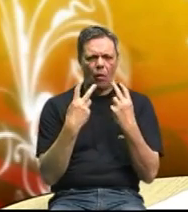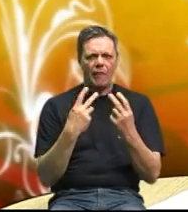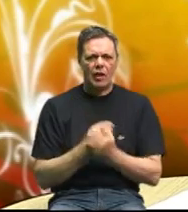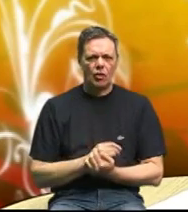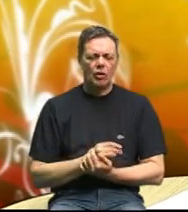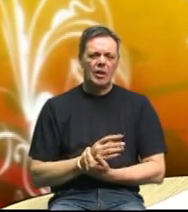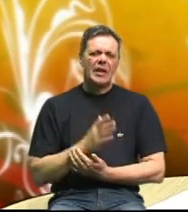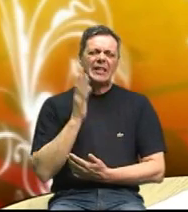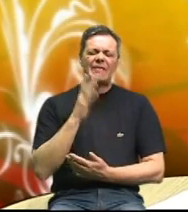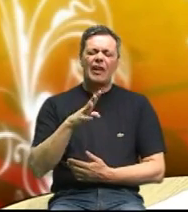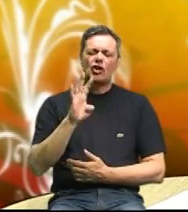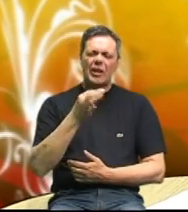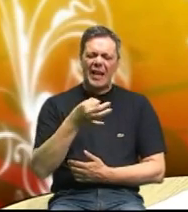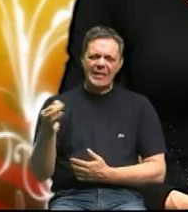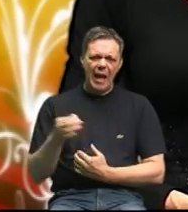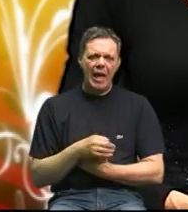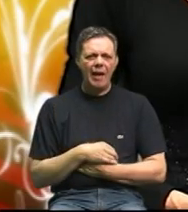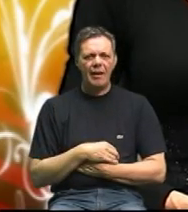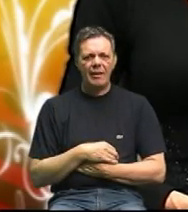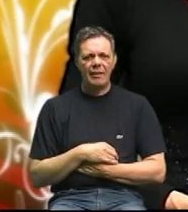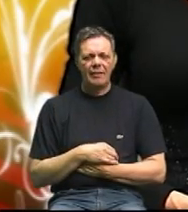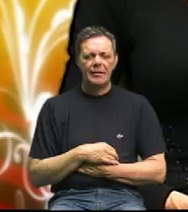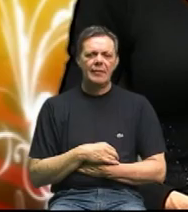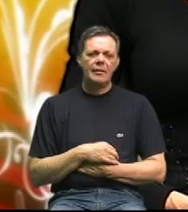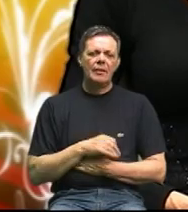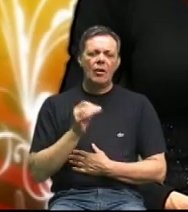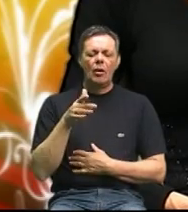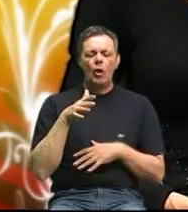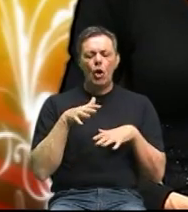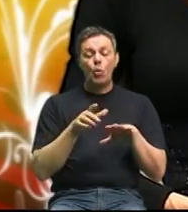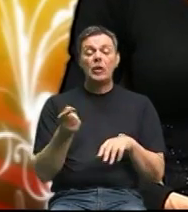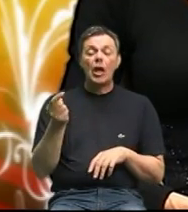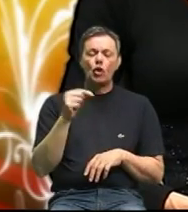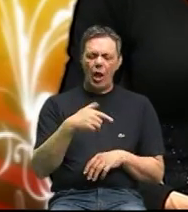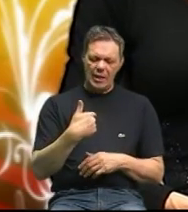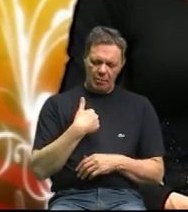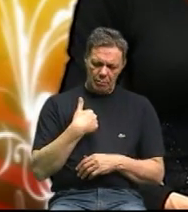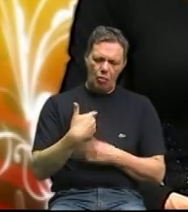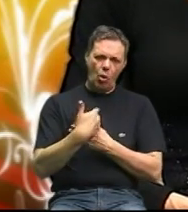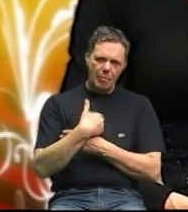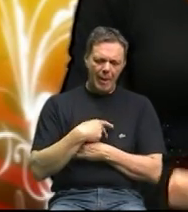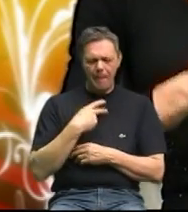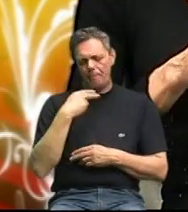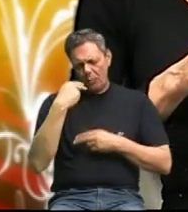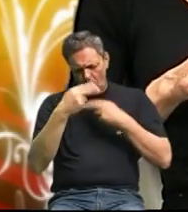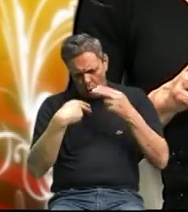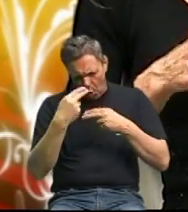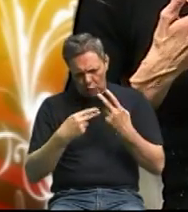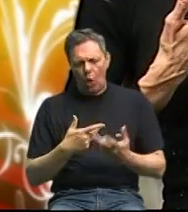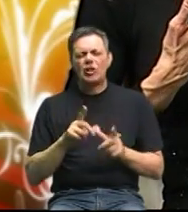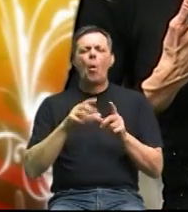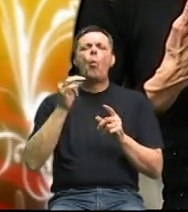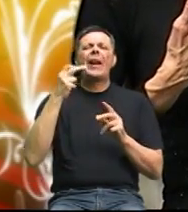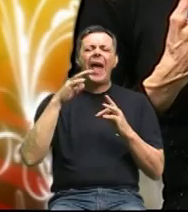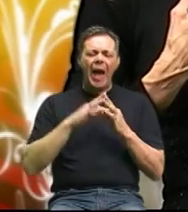svake dva tjedne 14 dana ovi ljudi dolaze kod mene kontroliše sa im urea